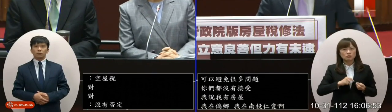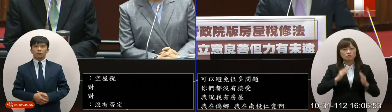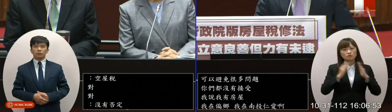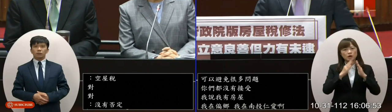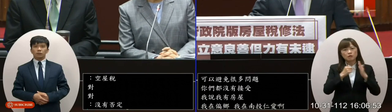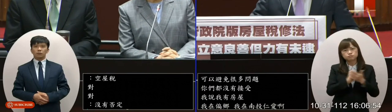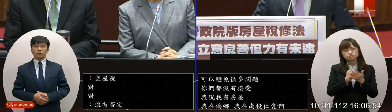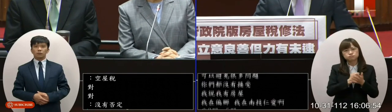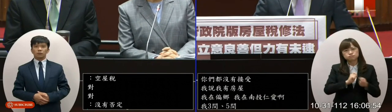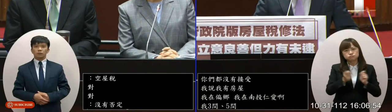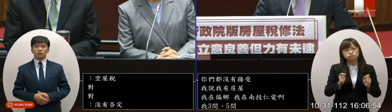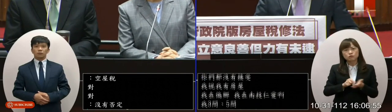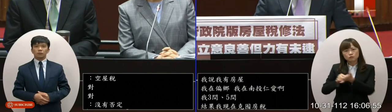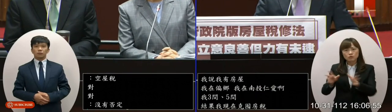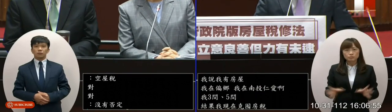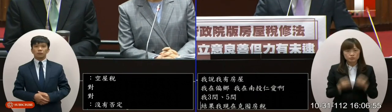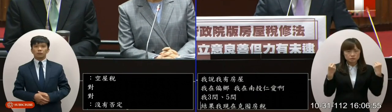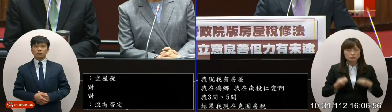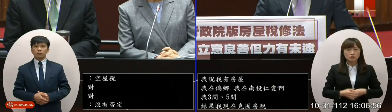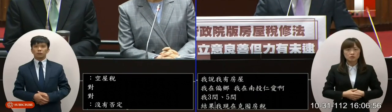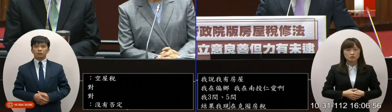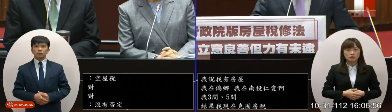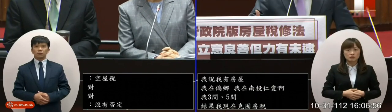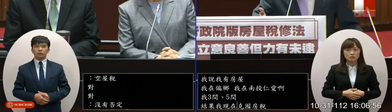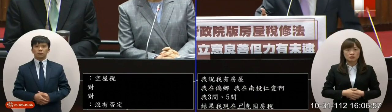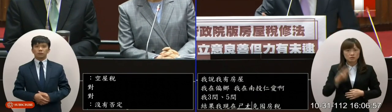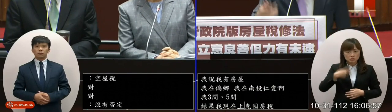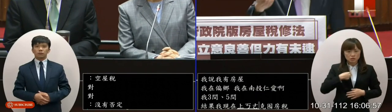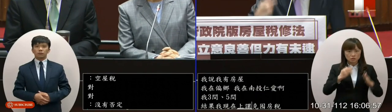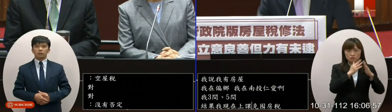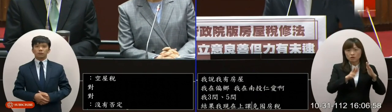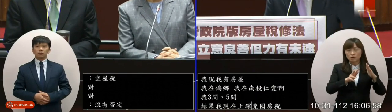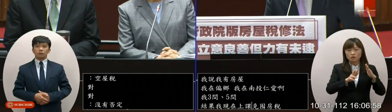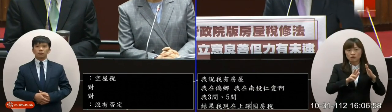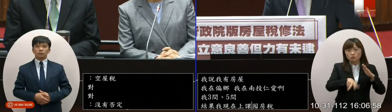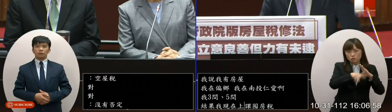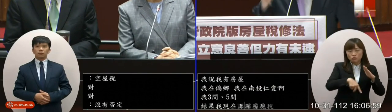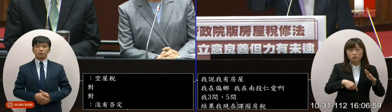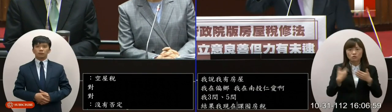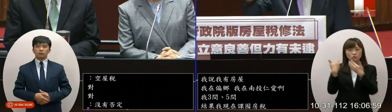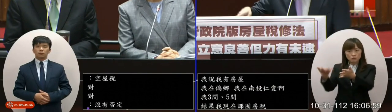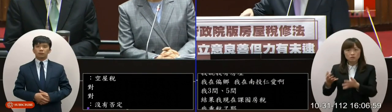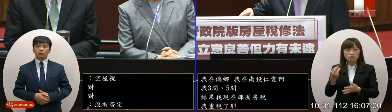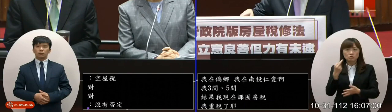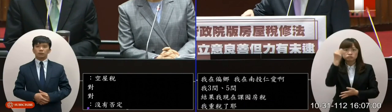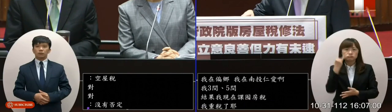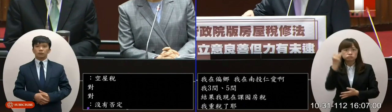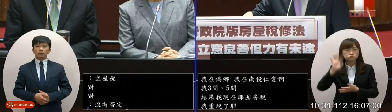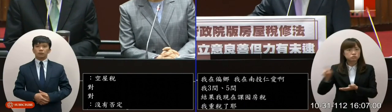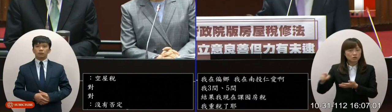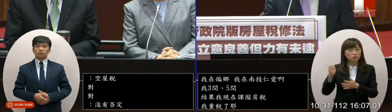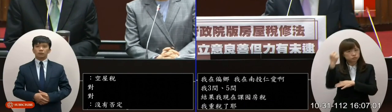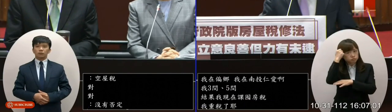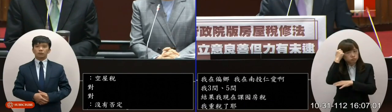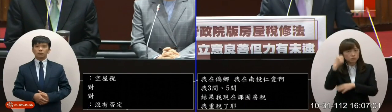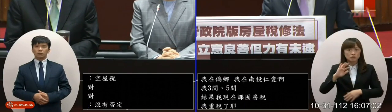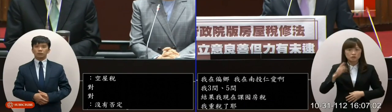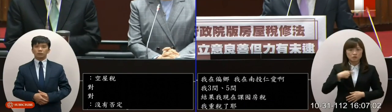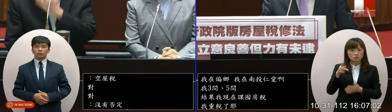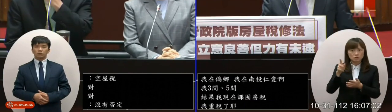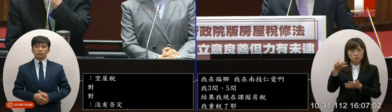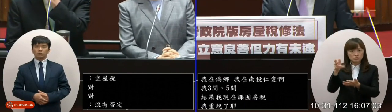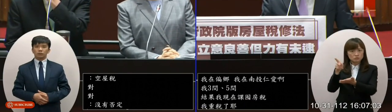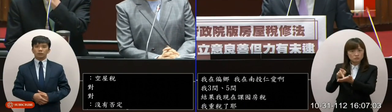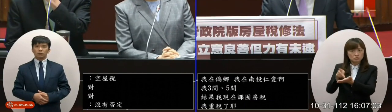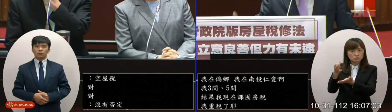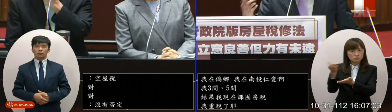在那裡還有啊給兄弟姐妹用啊給兄弟姐妹用你也沒有收房租啊結果你現在落到其他房屋當中你沒有理由去